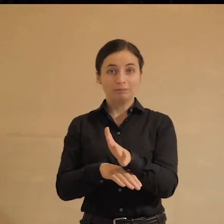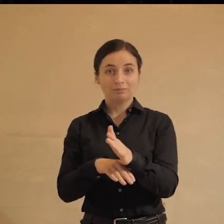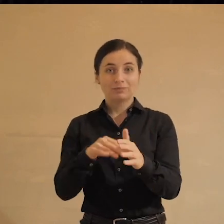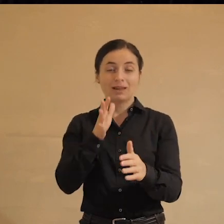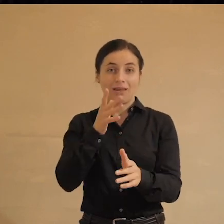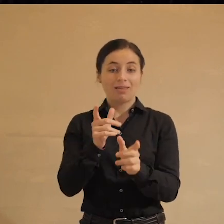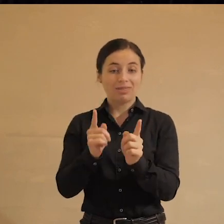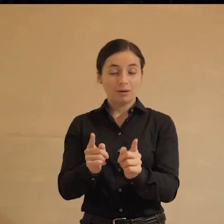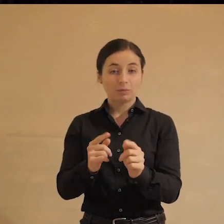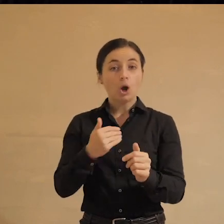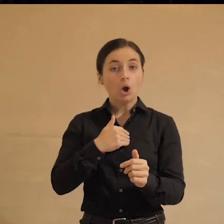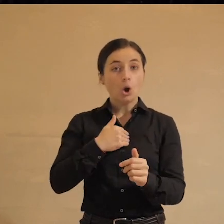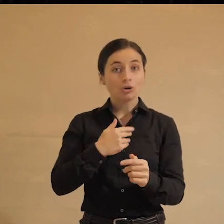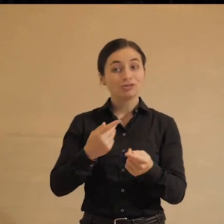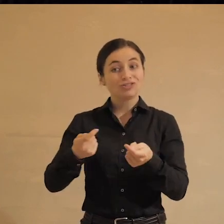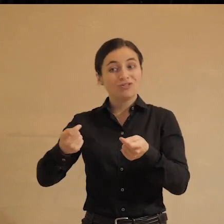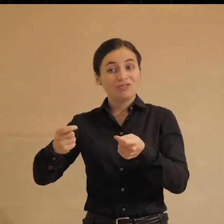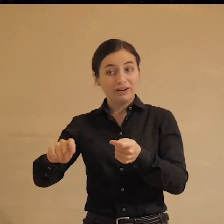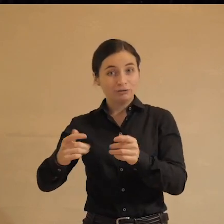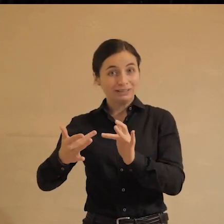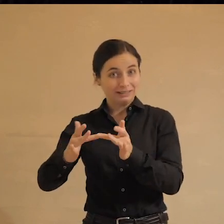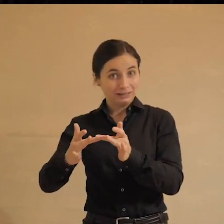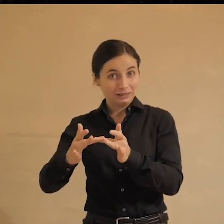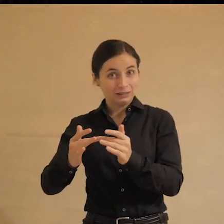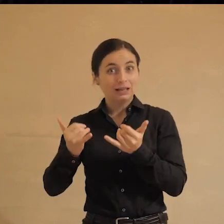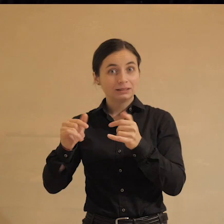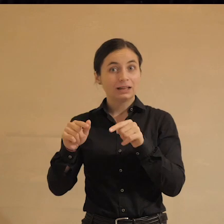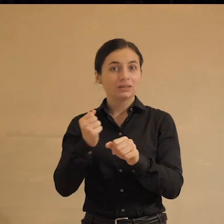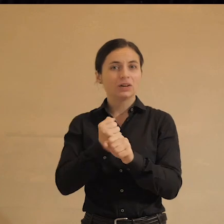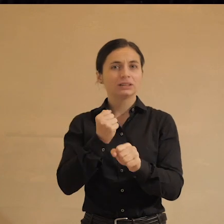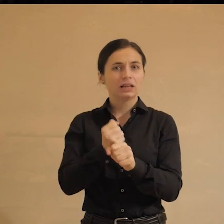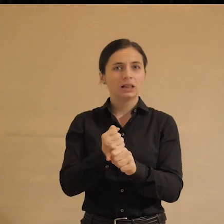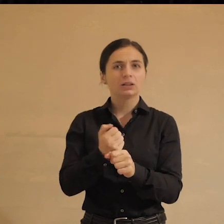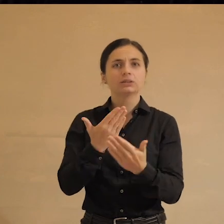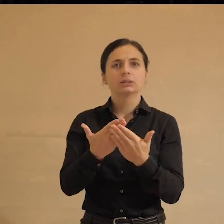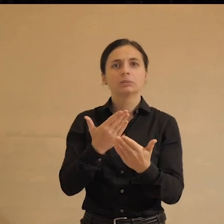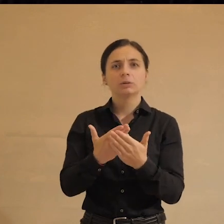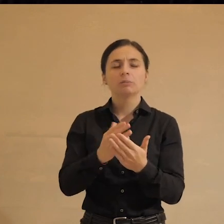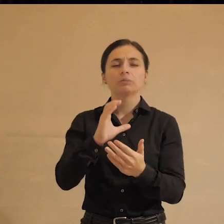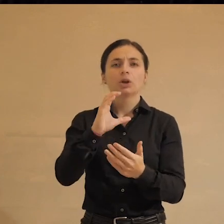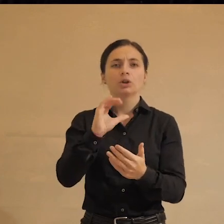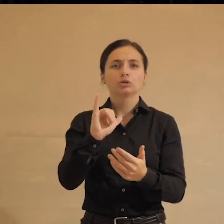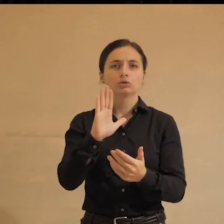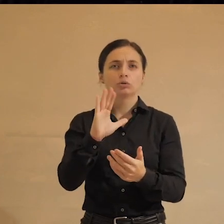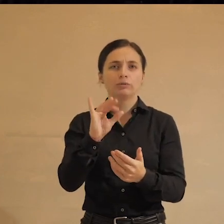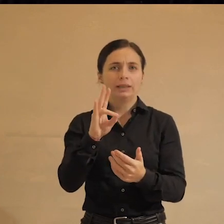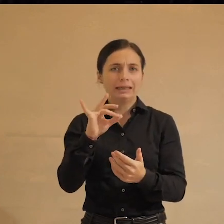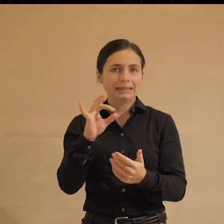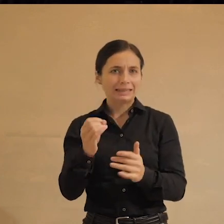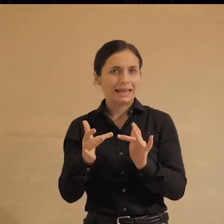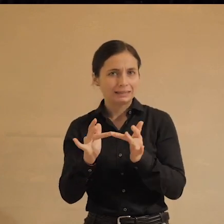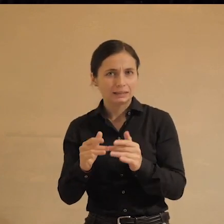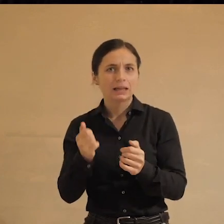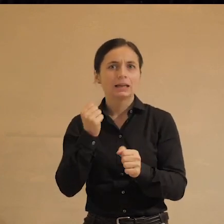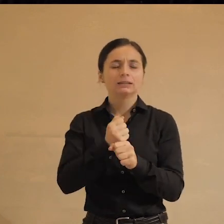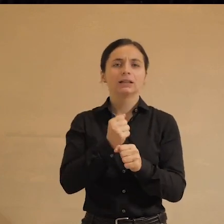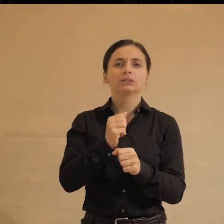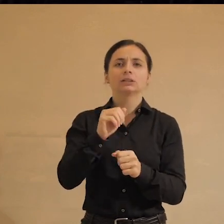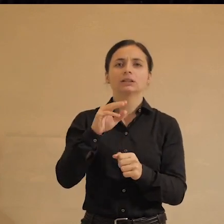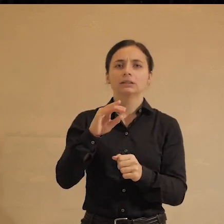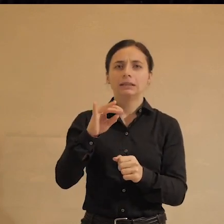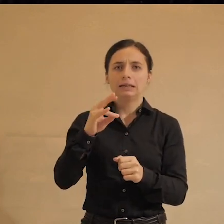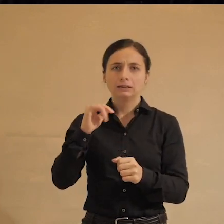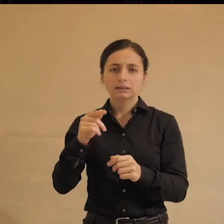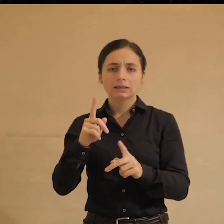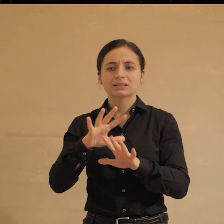одной стороны хочется и повыключать рубильничком. Для этого делаются всякие там суверенные интернеты, для этого делаются тренинги, а что будет,